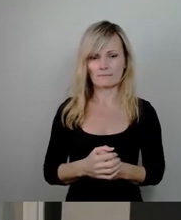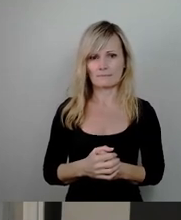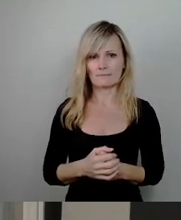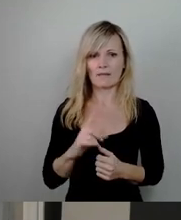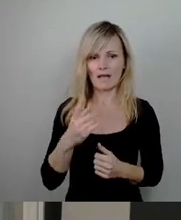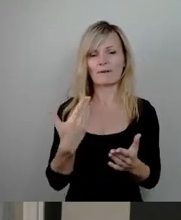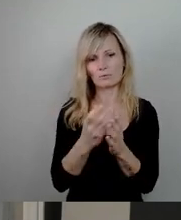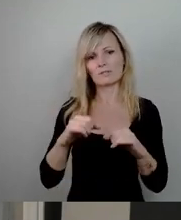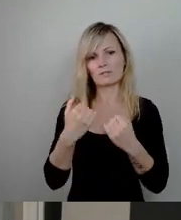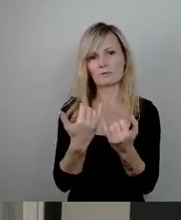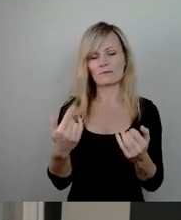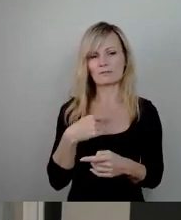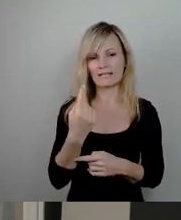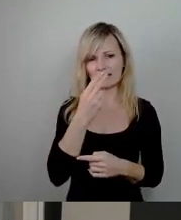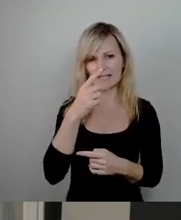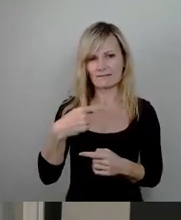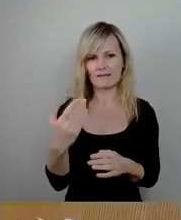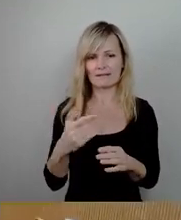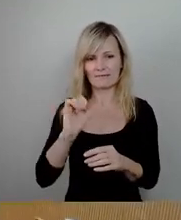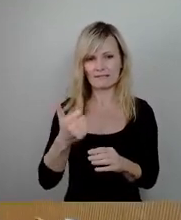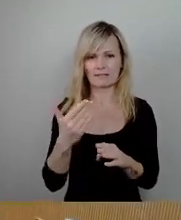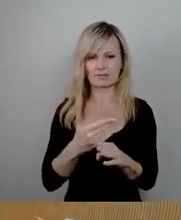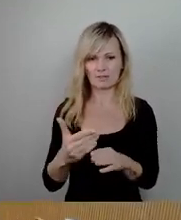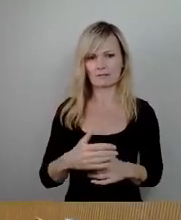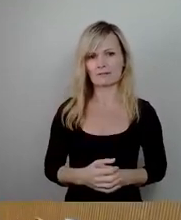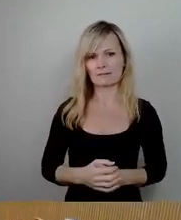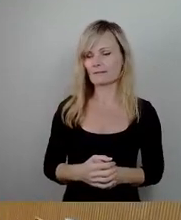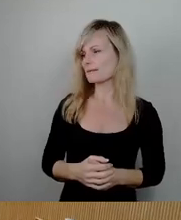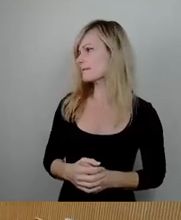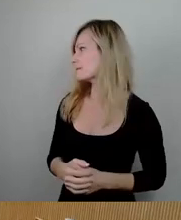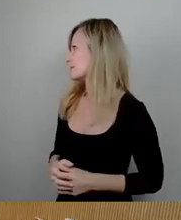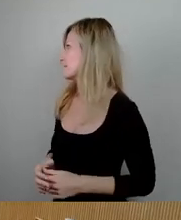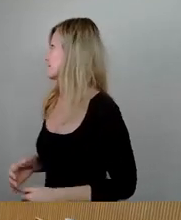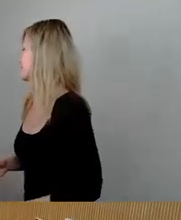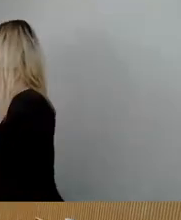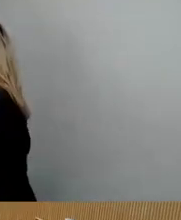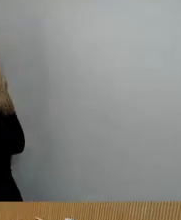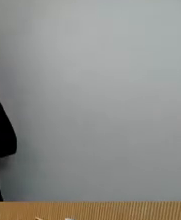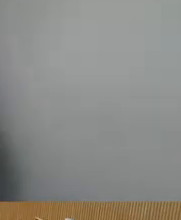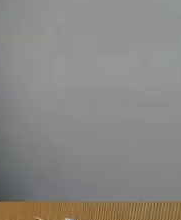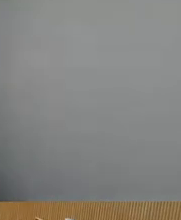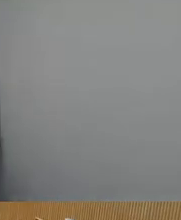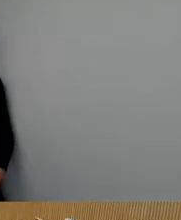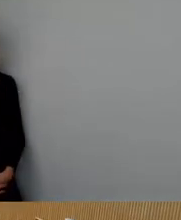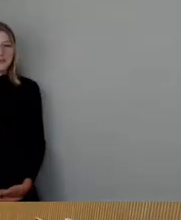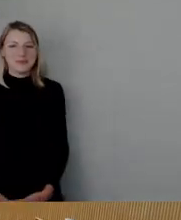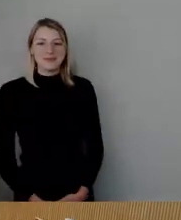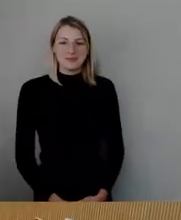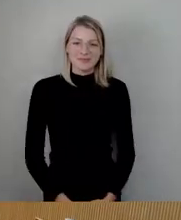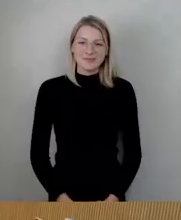was wir wieder entscheiden. Okay, dann machen wir weiter mit Thorsten Schulze, Fraktion Bündnis die Grünen.